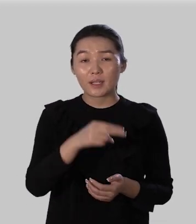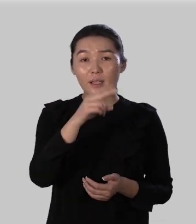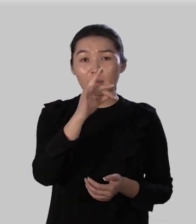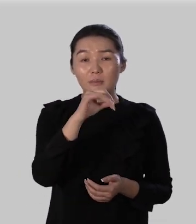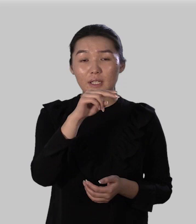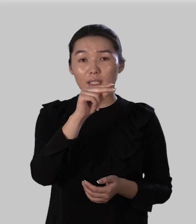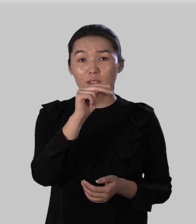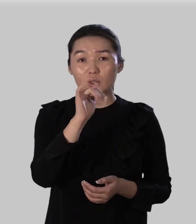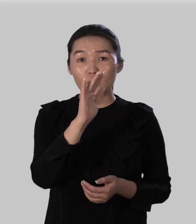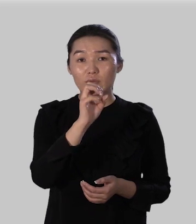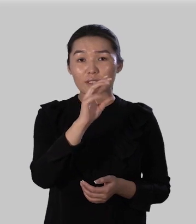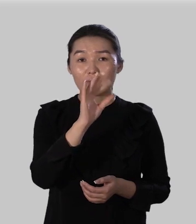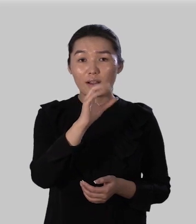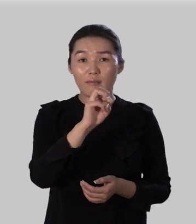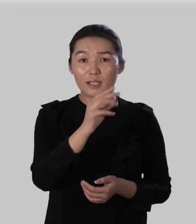предчувствовать